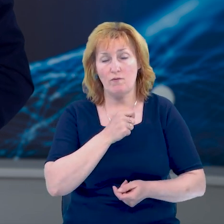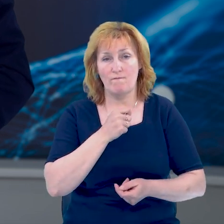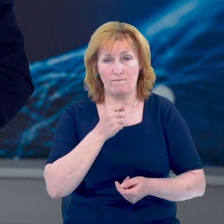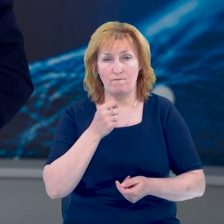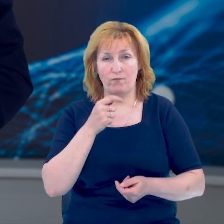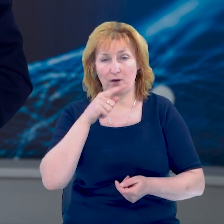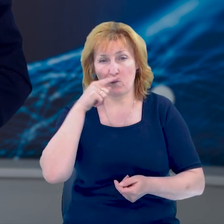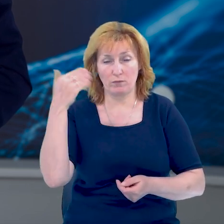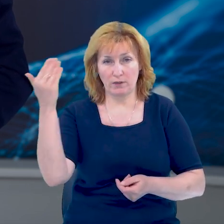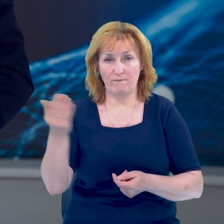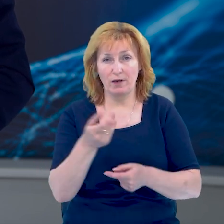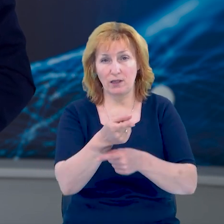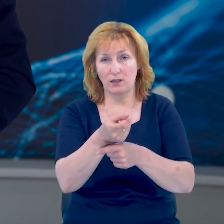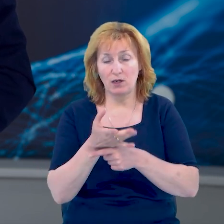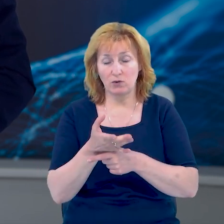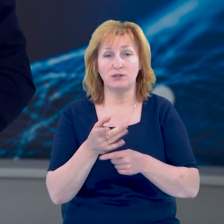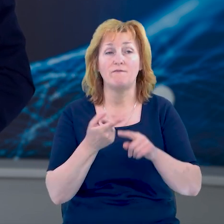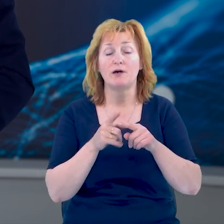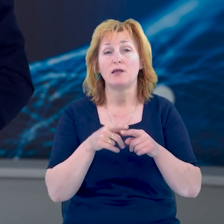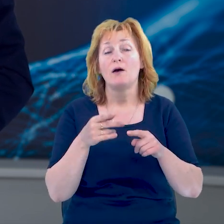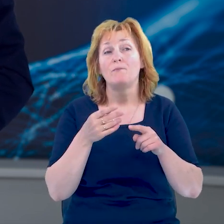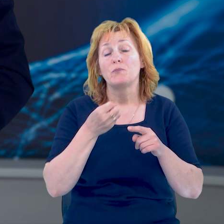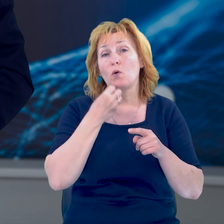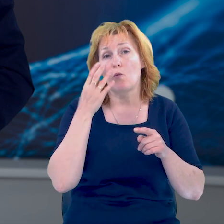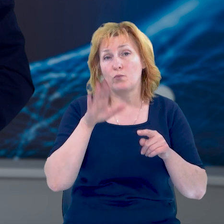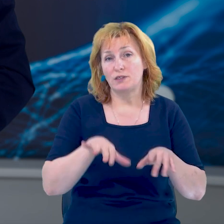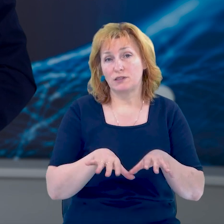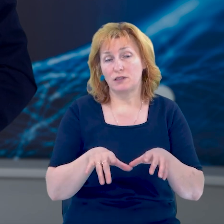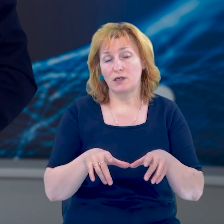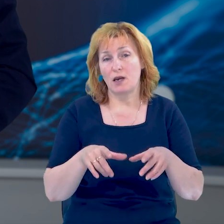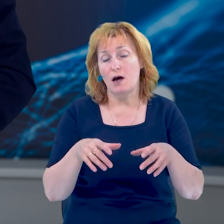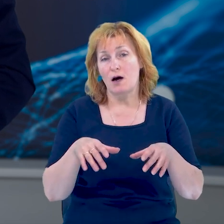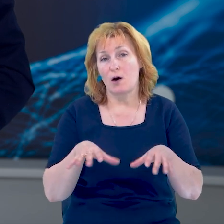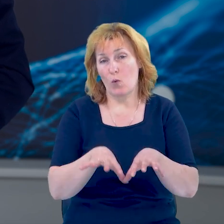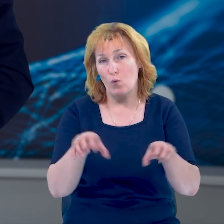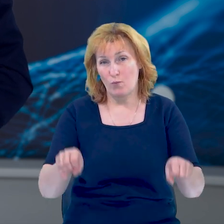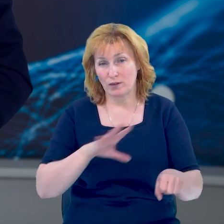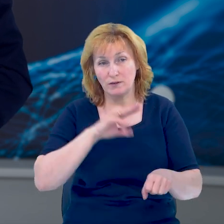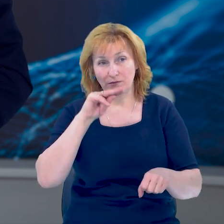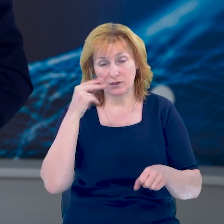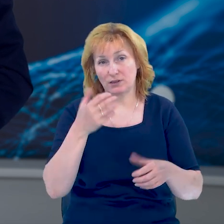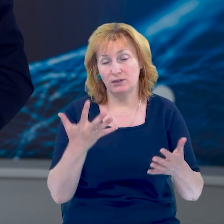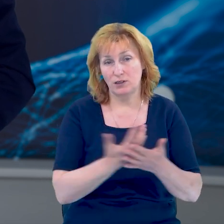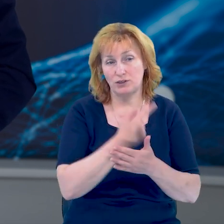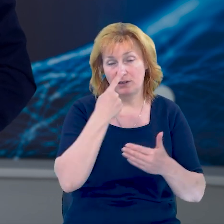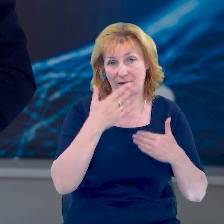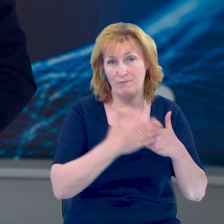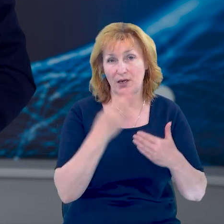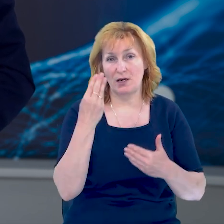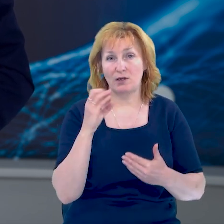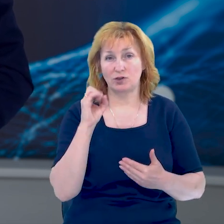тигр. Бронювану машину українські військові після деокупації Чернігівщини знайшли в лісосмузі поблизу Шестовиці.